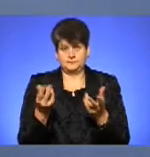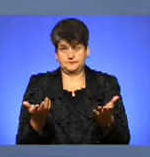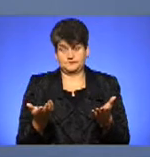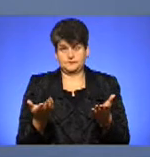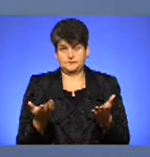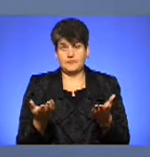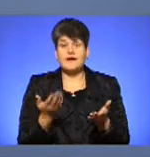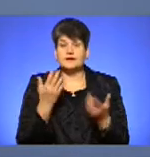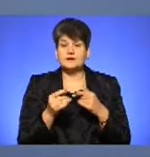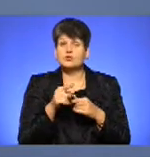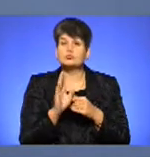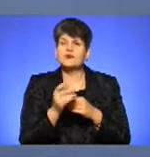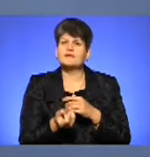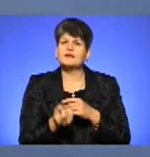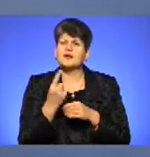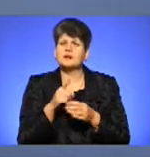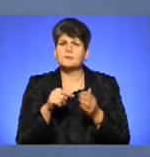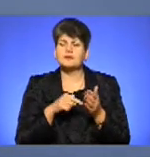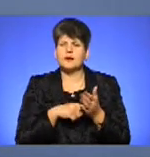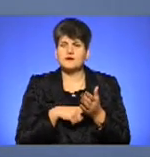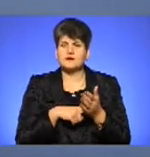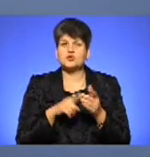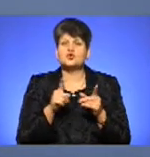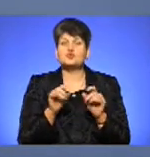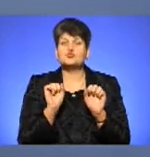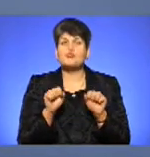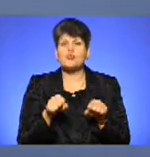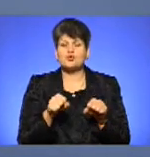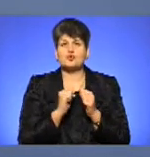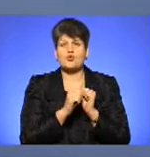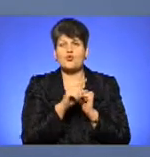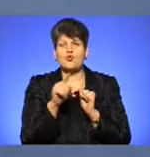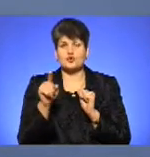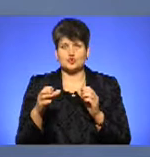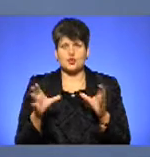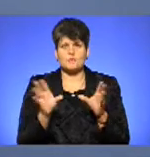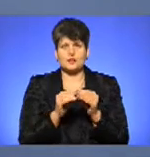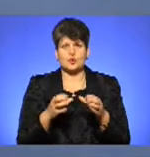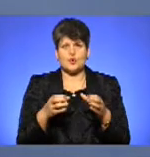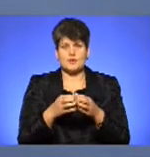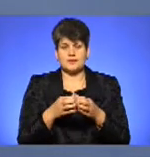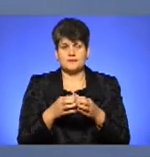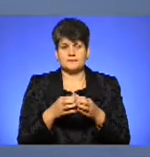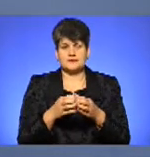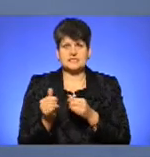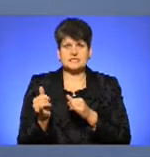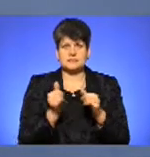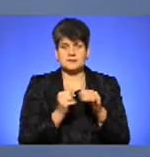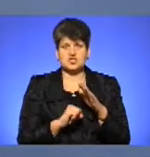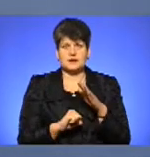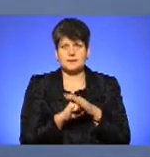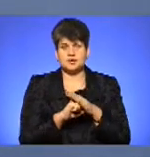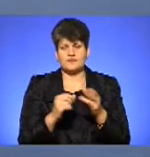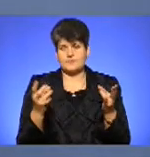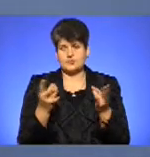Але тоді буде виникати питання щодо спроможності кожної об'єднаної територіальної громади забезпечити базові